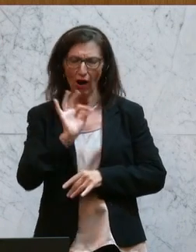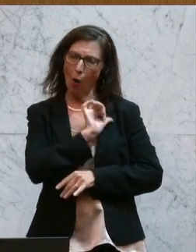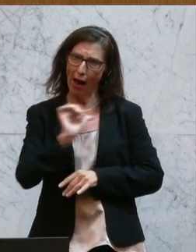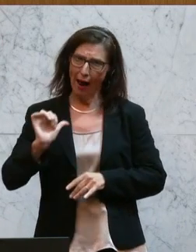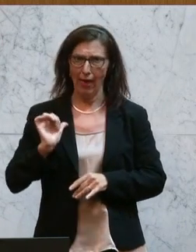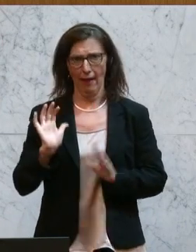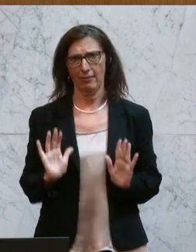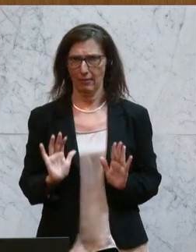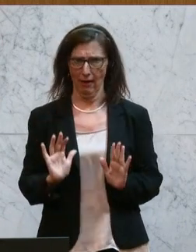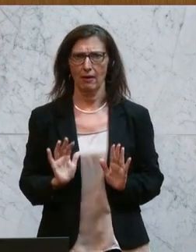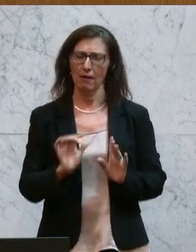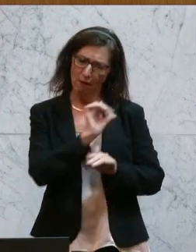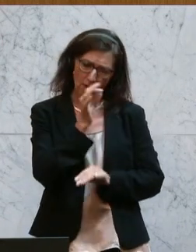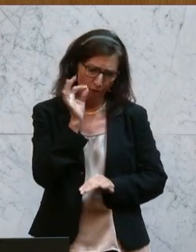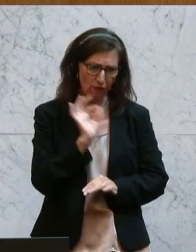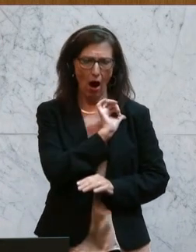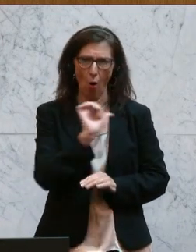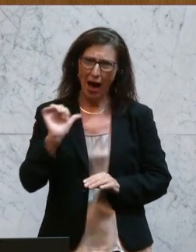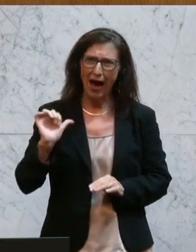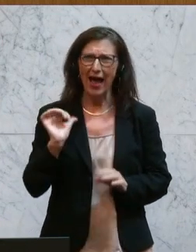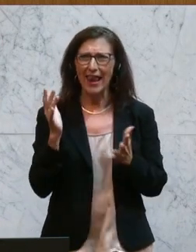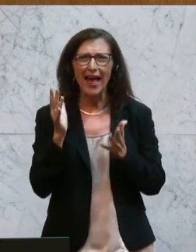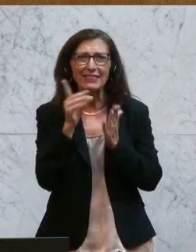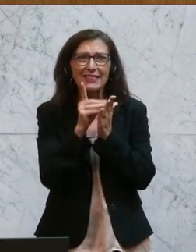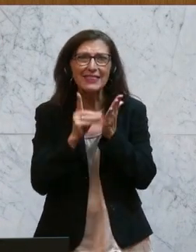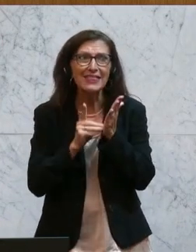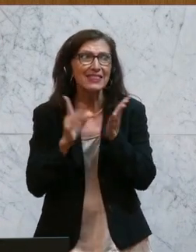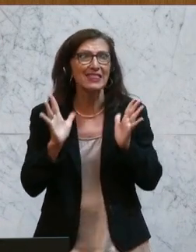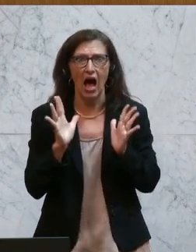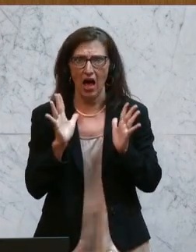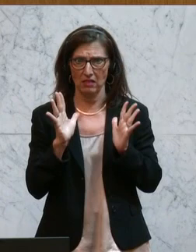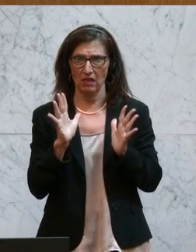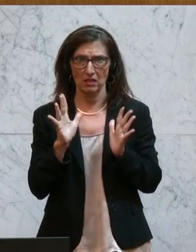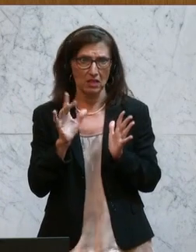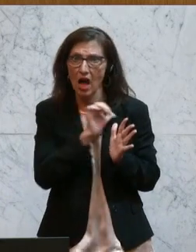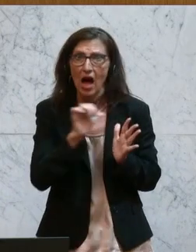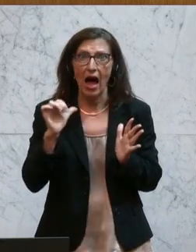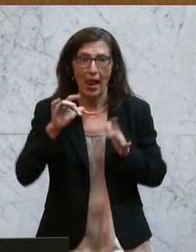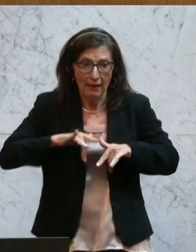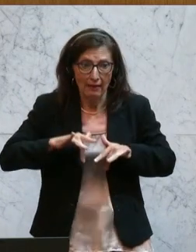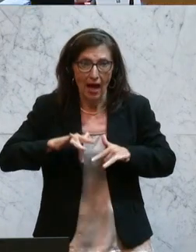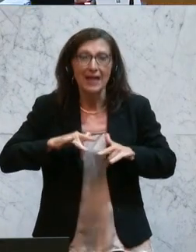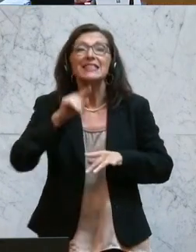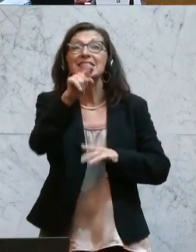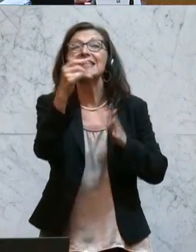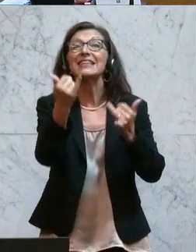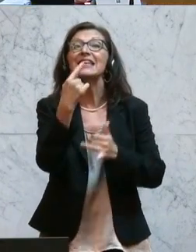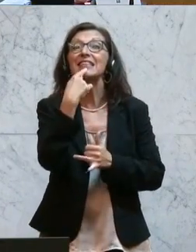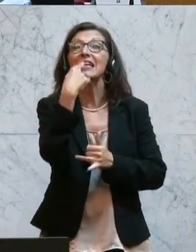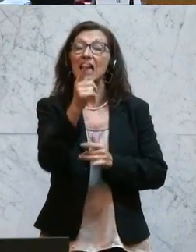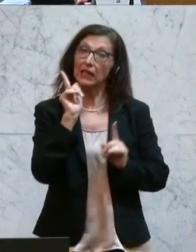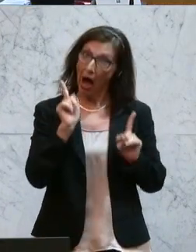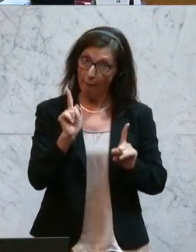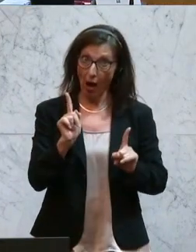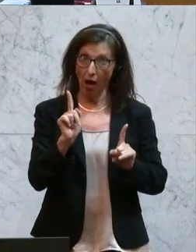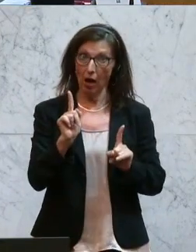diese Daten verwalten kann. Sie haben es zwar jetzt gesagt, Sie haben es zwar jetzt gesagt, aber, aber,